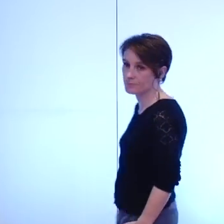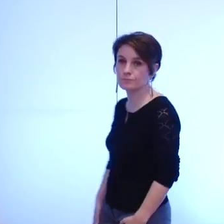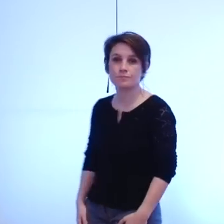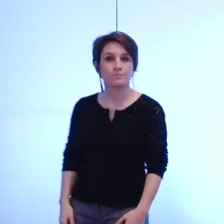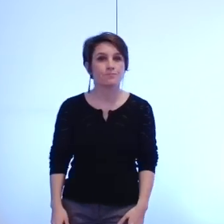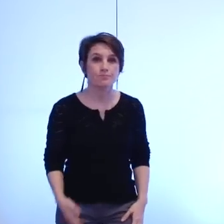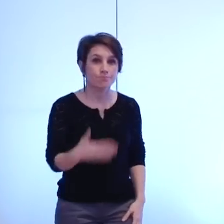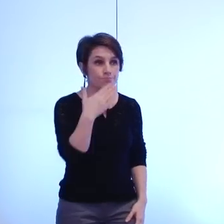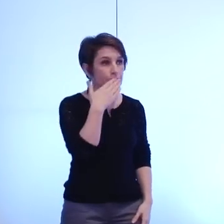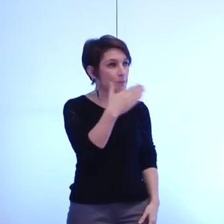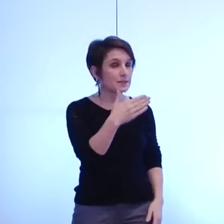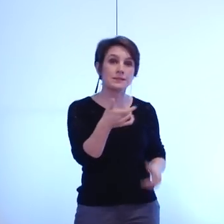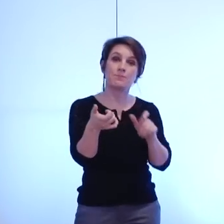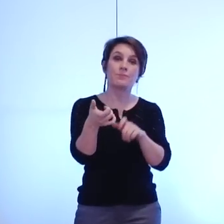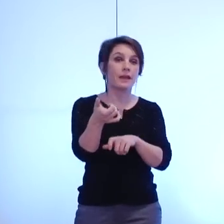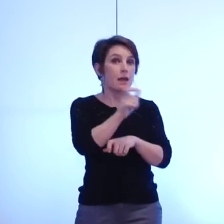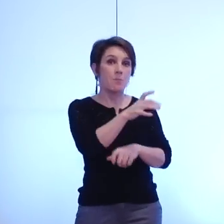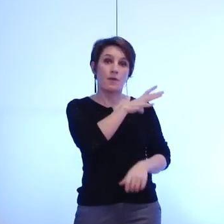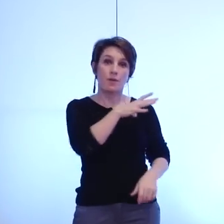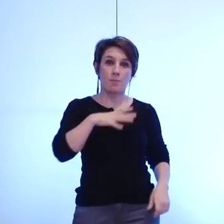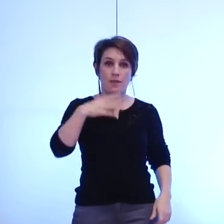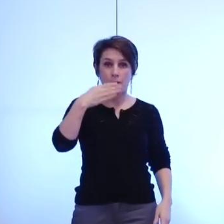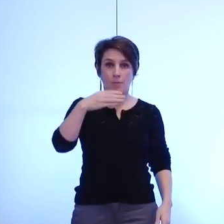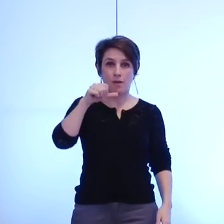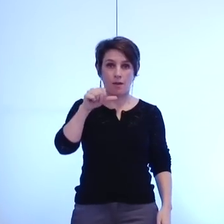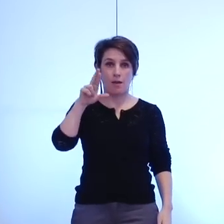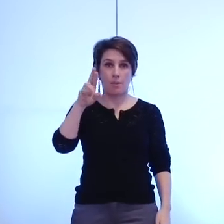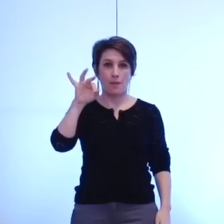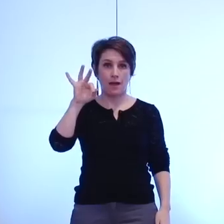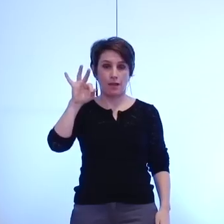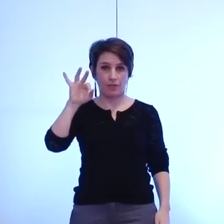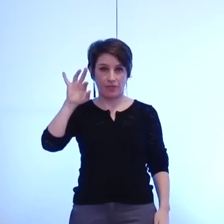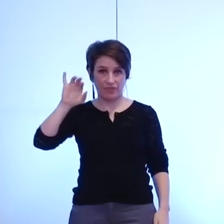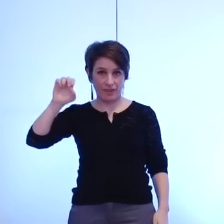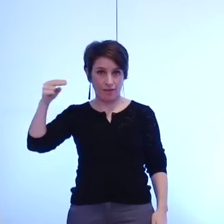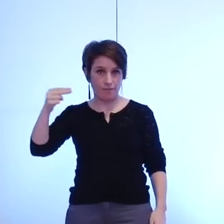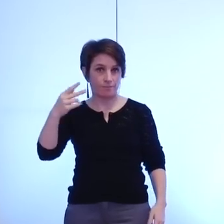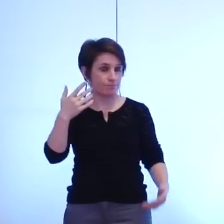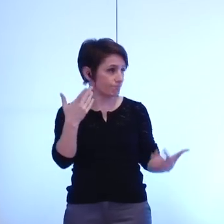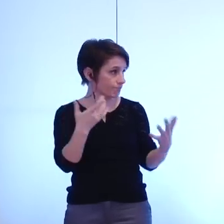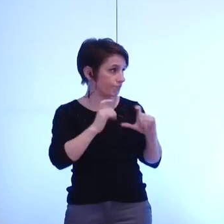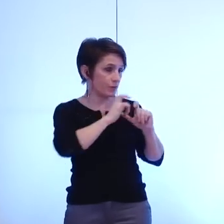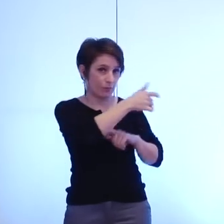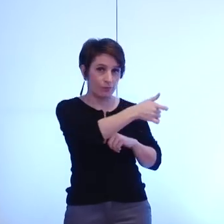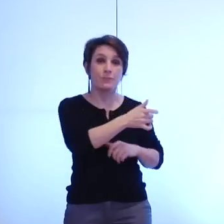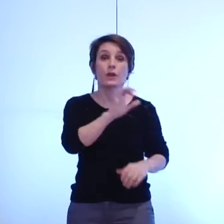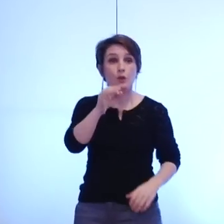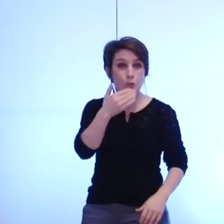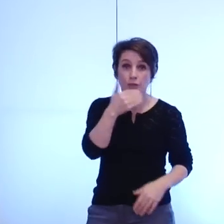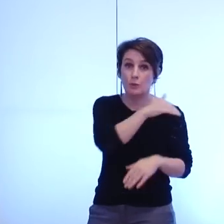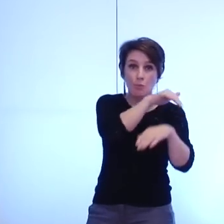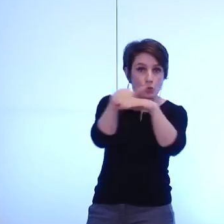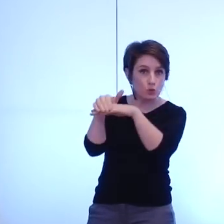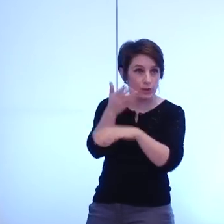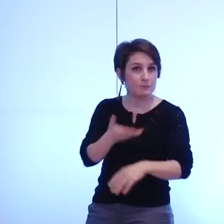Elisa Martin m demandé la parole merci bonsoir à tous d'abord je veux dire